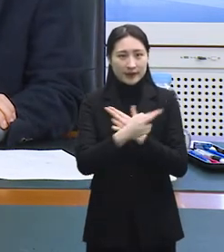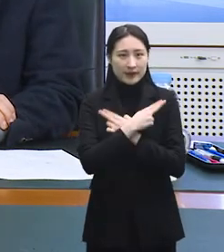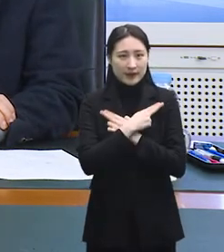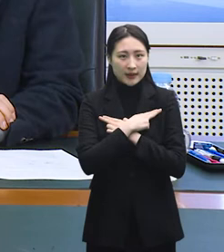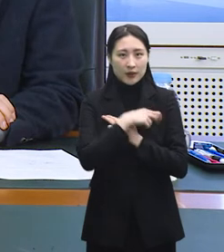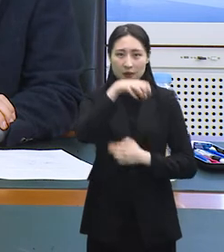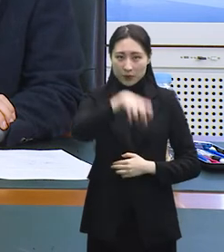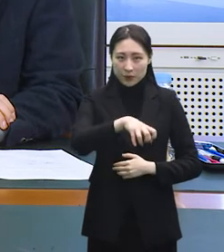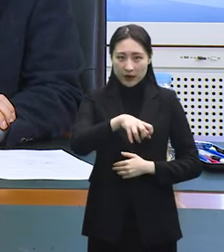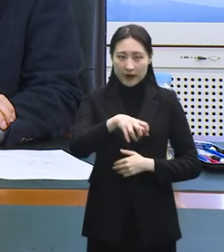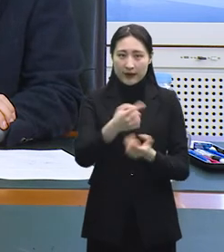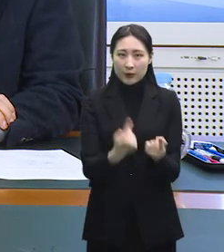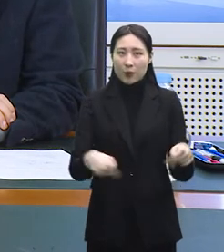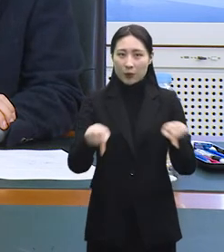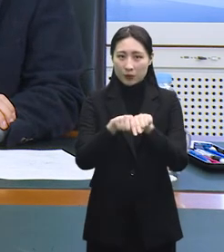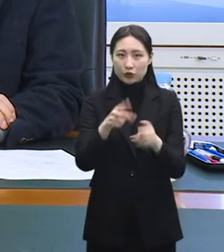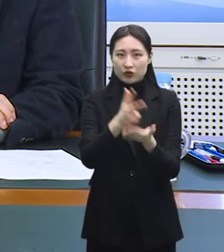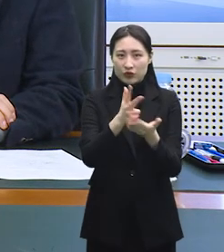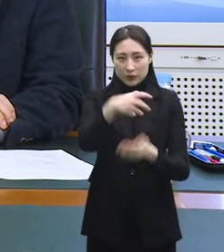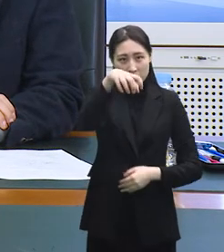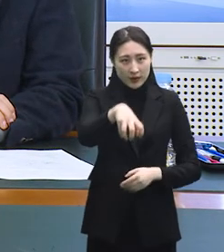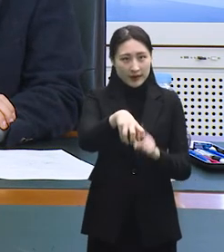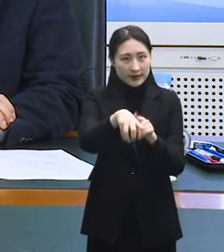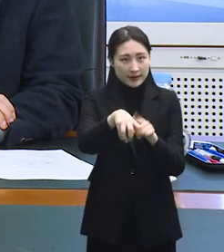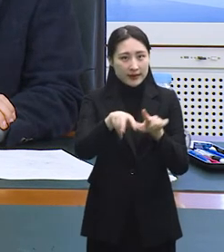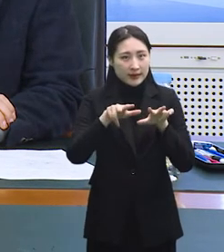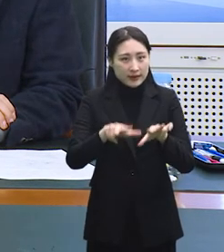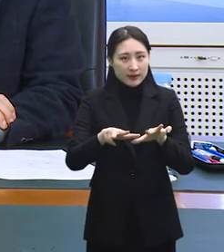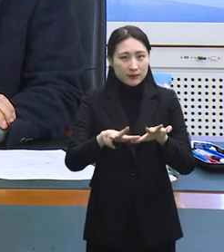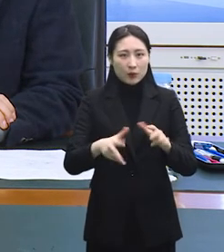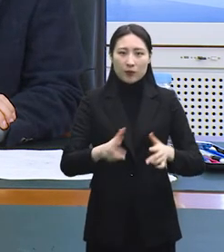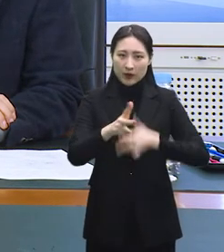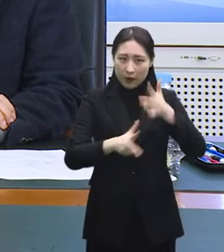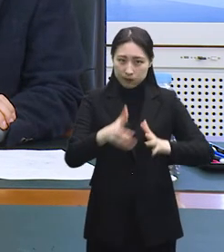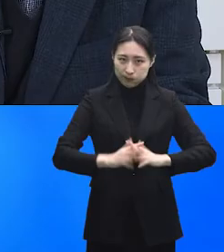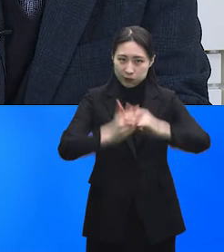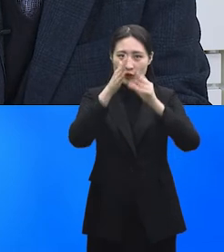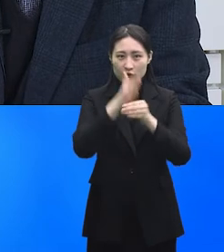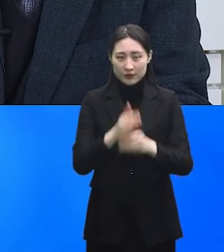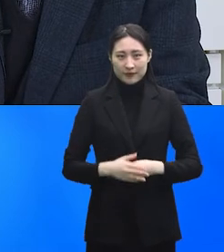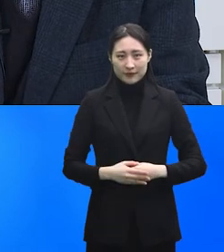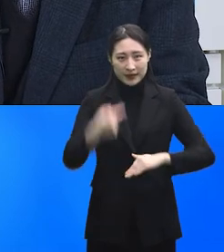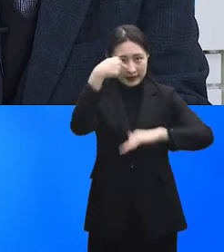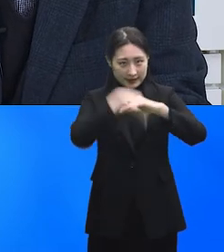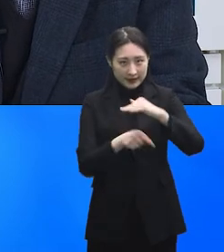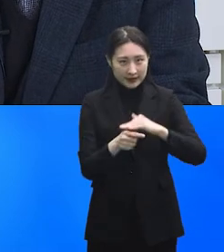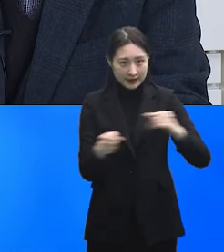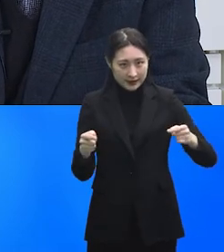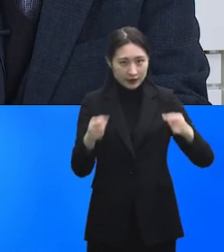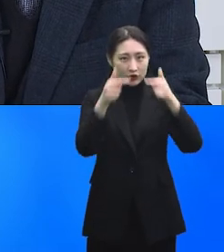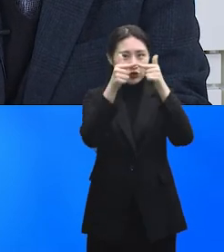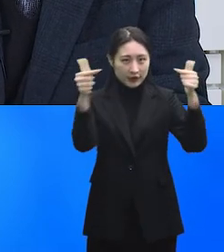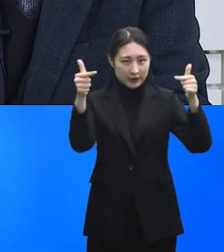신사동 공영주차장 부지에 강남 힐링센터가 공사 중에 있습니다. 지하 1층, 지하 6층